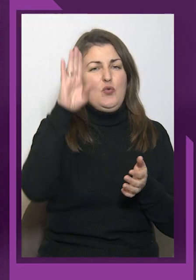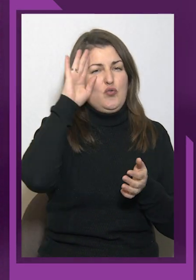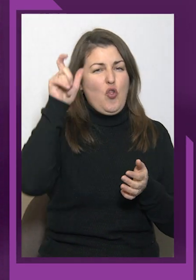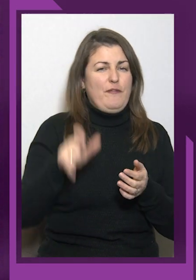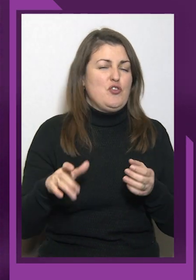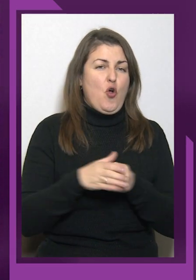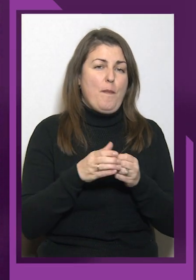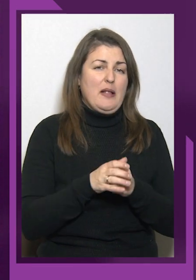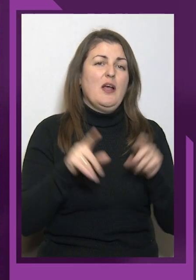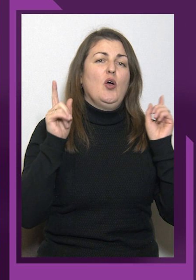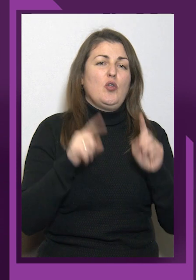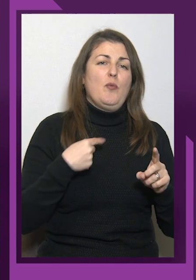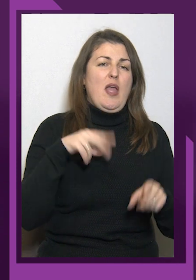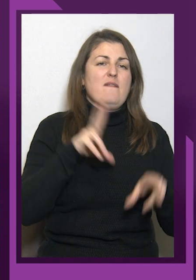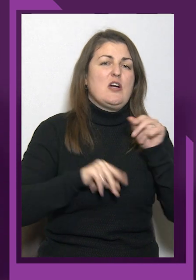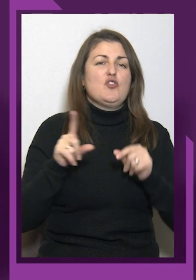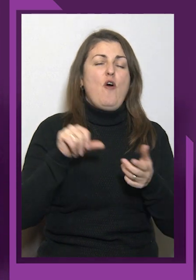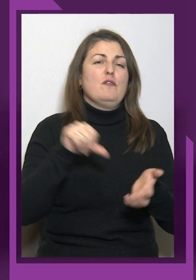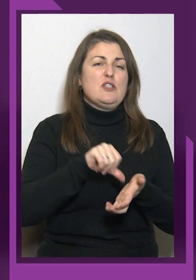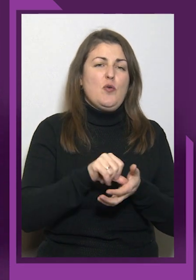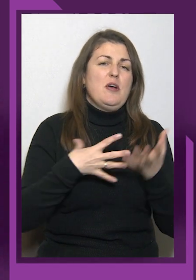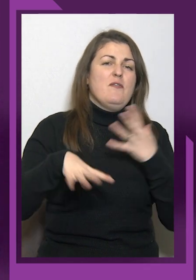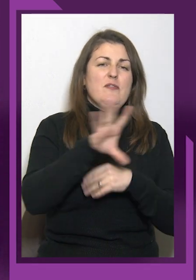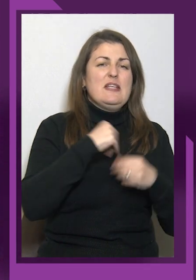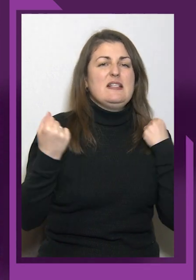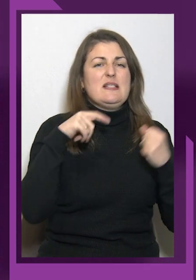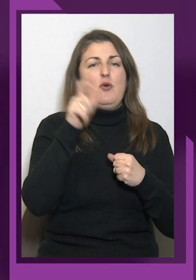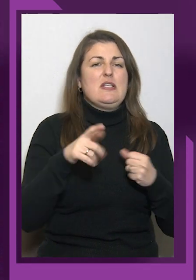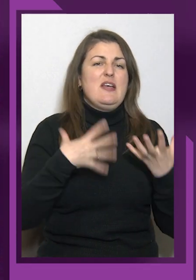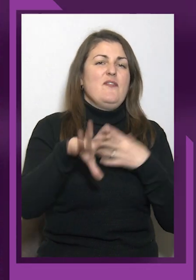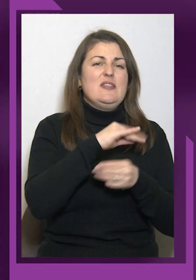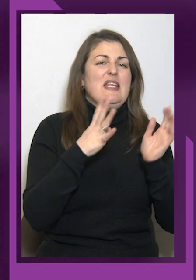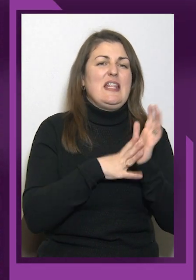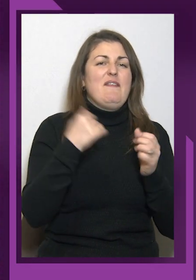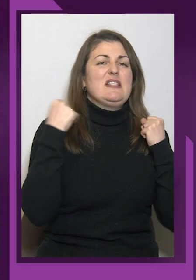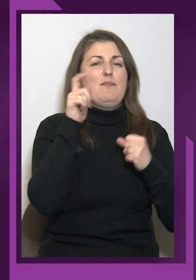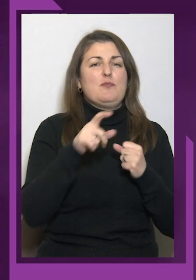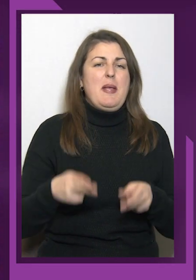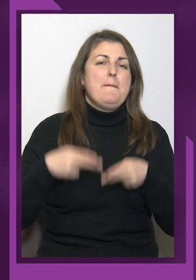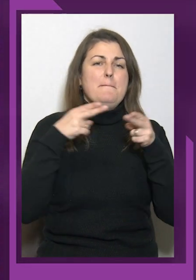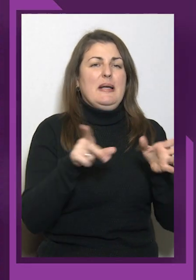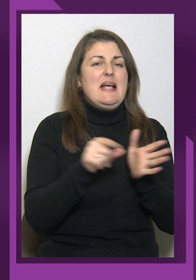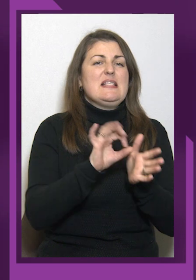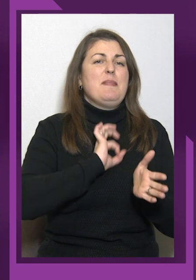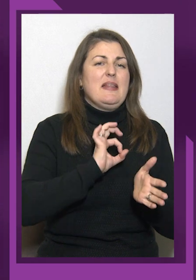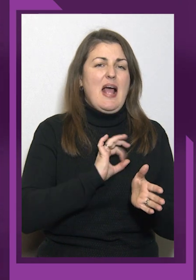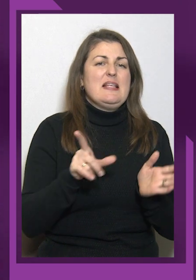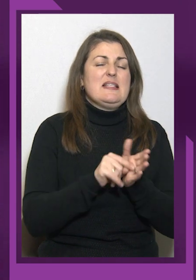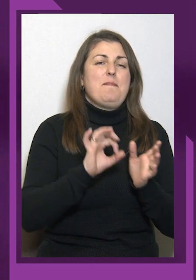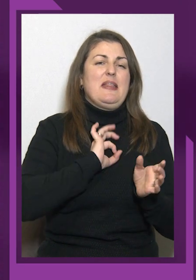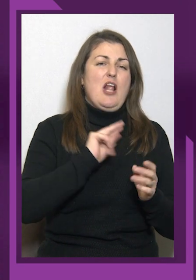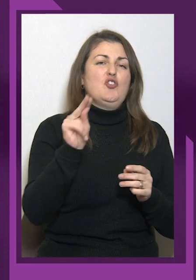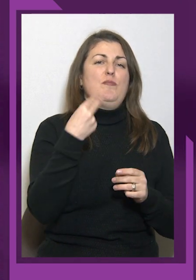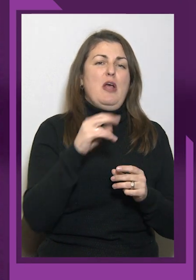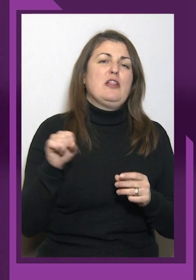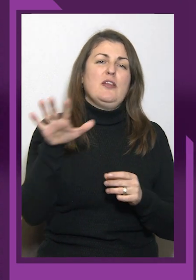спортсменів всі дев'ять спортсменів приїхали з медалями, з медалями Чемпіонату Європи. Тому я вважаю цей виступ